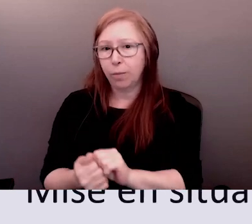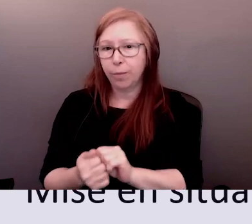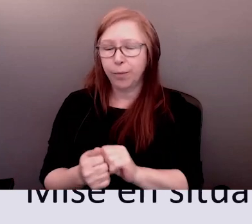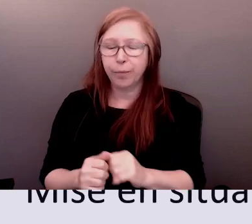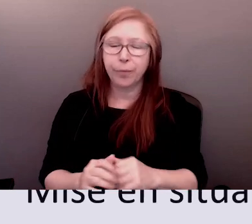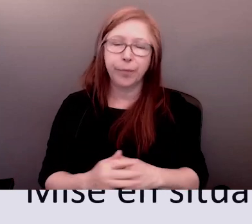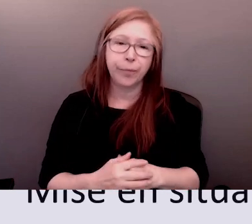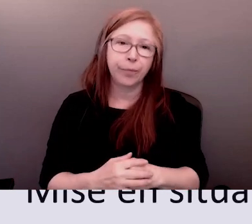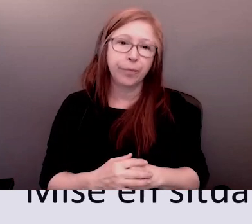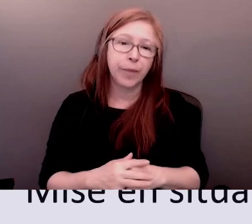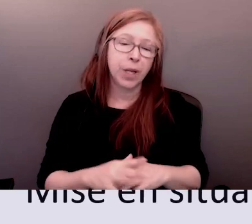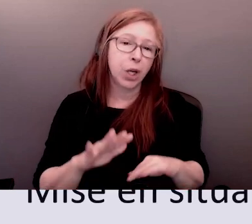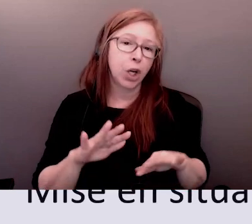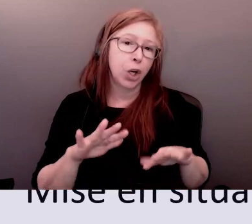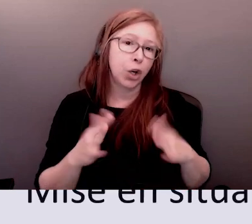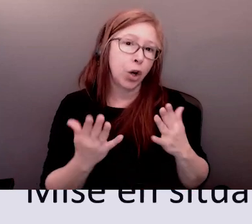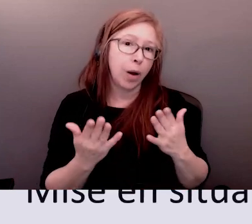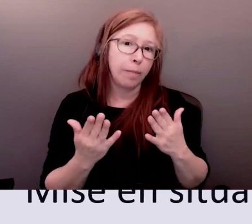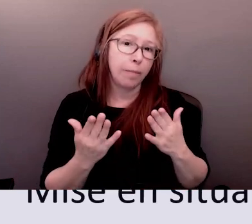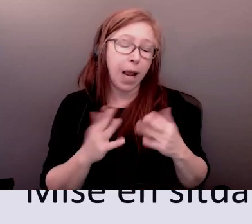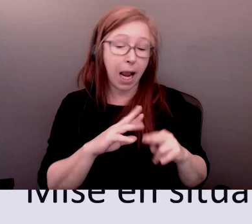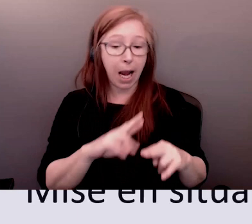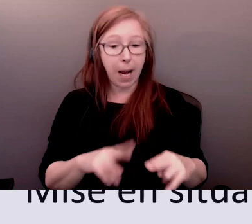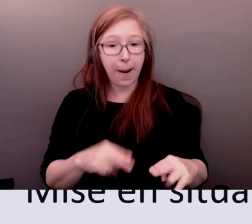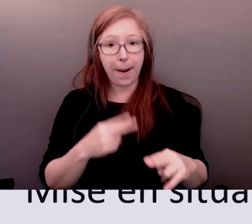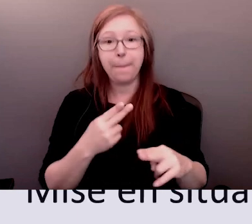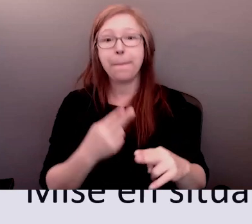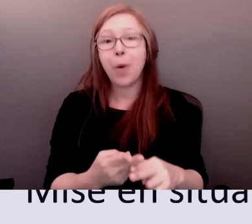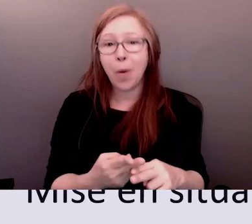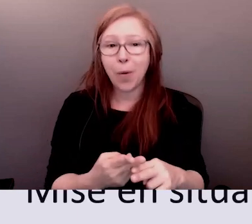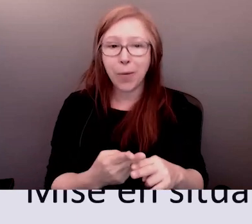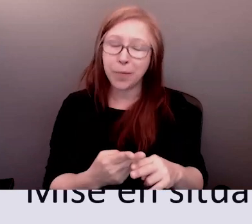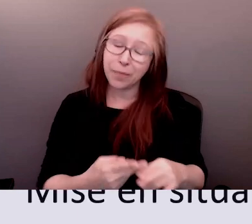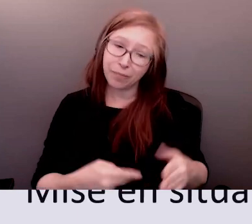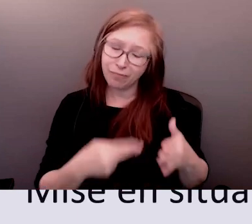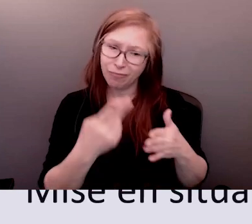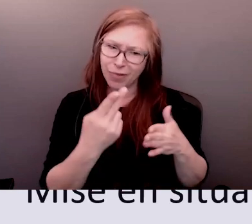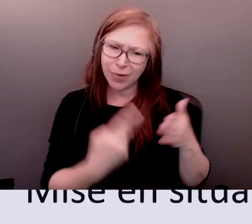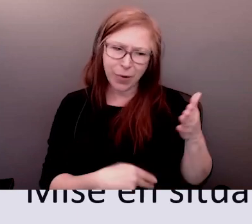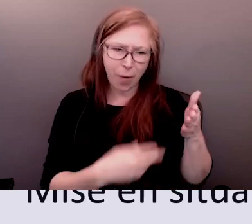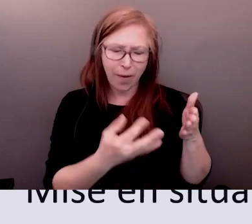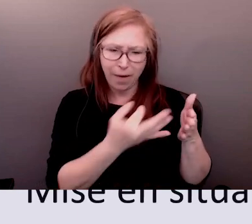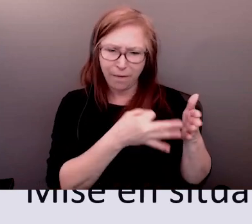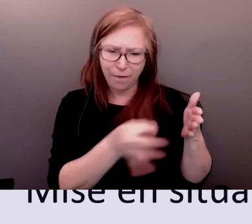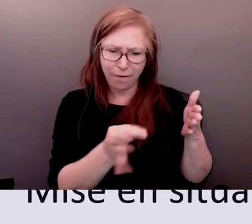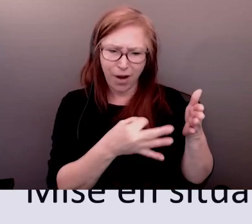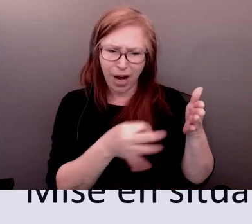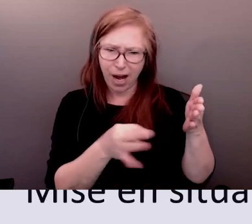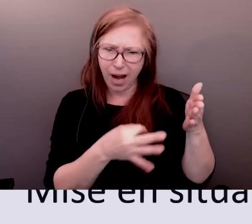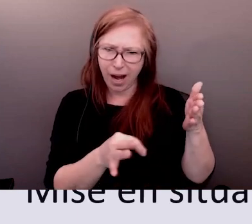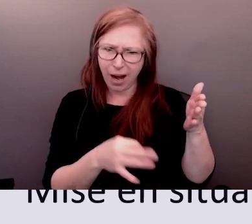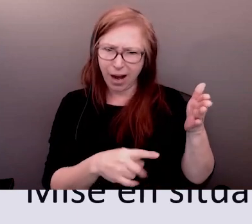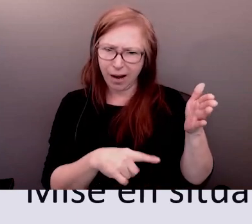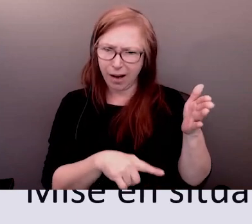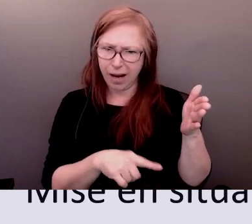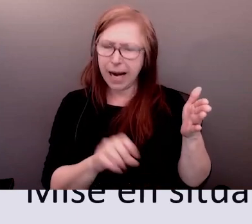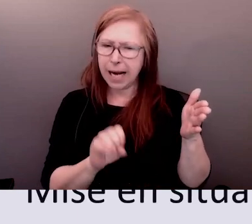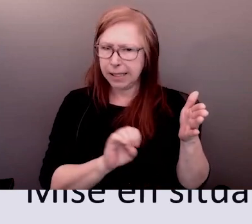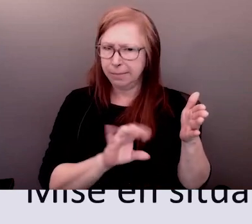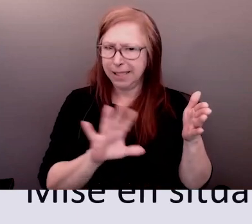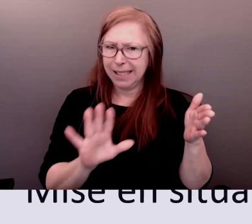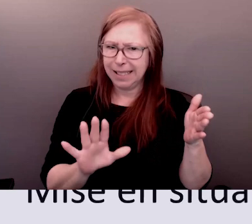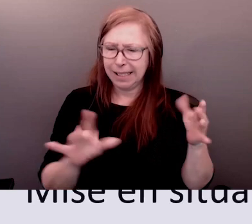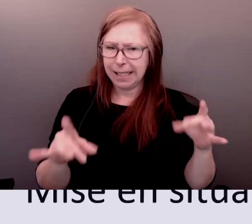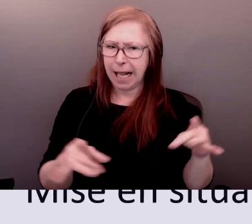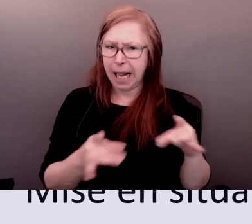progresser la transformation des structures internes d'accessibilité d'inclusivité et le